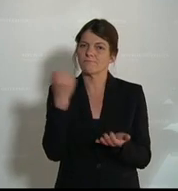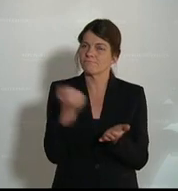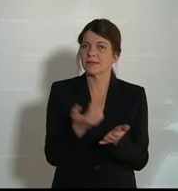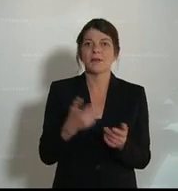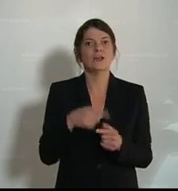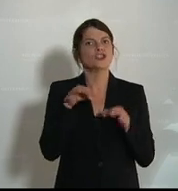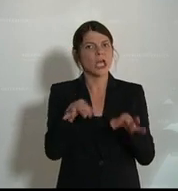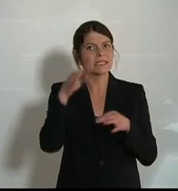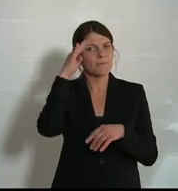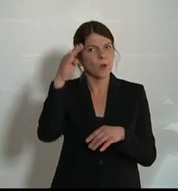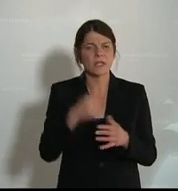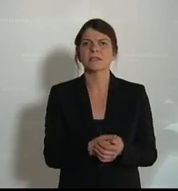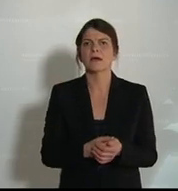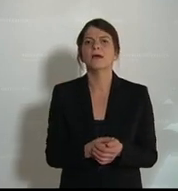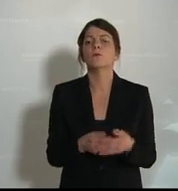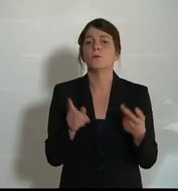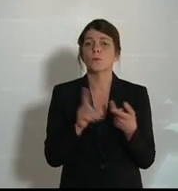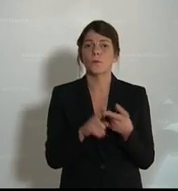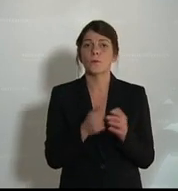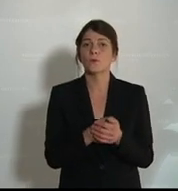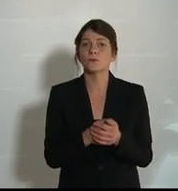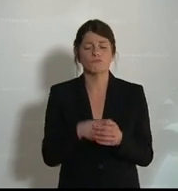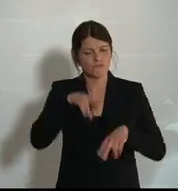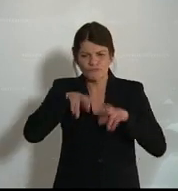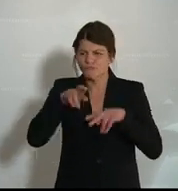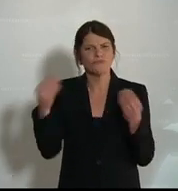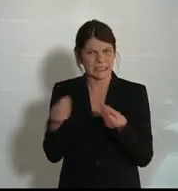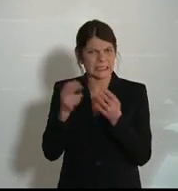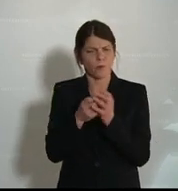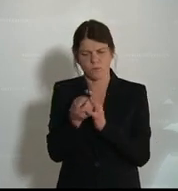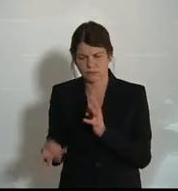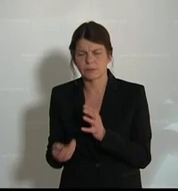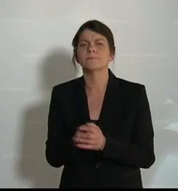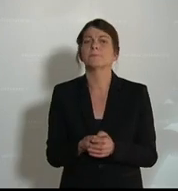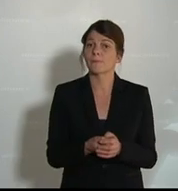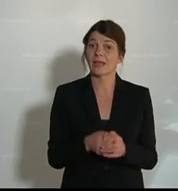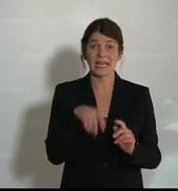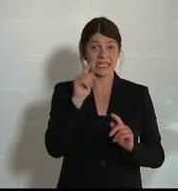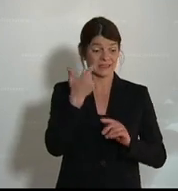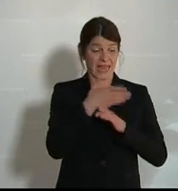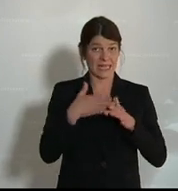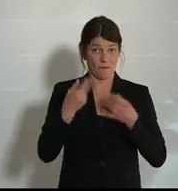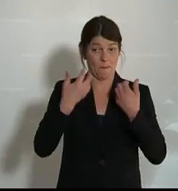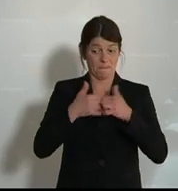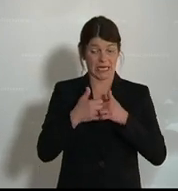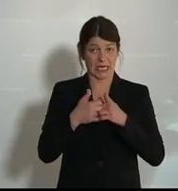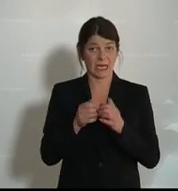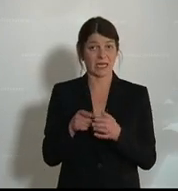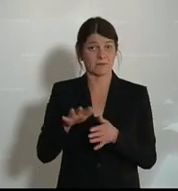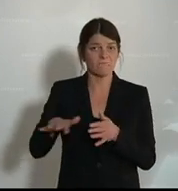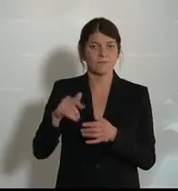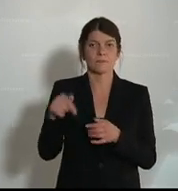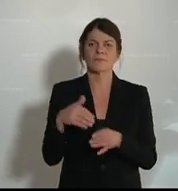Straßenpolizei und anderer Angelegenheiten. Der zweite Teil des Berichtes ist